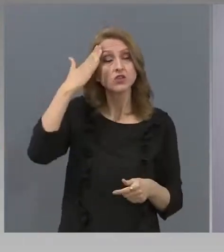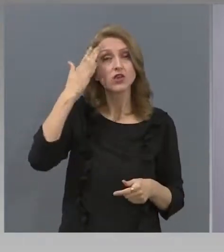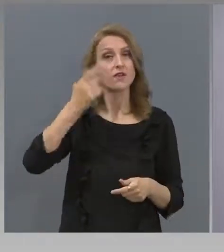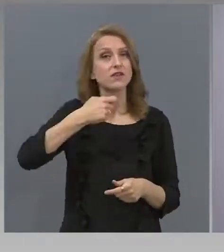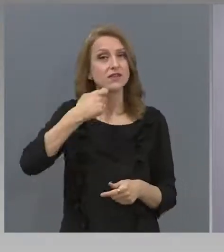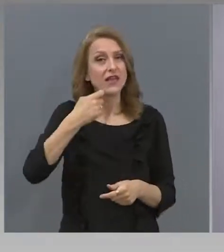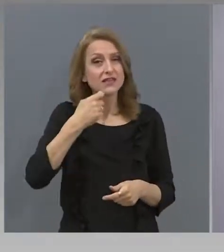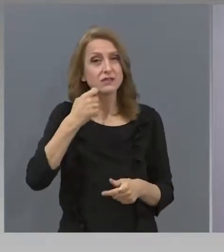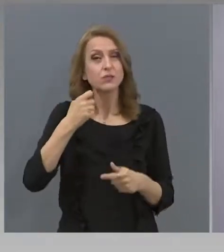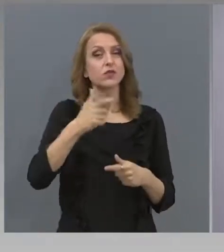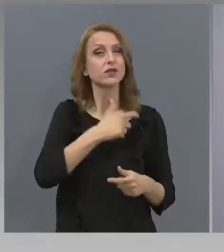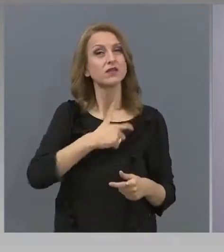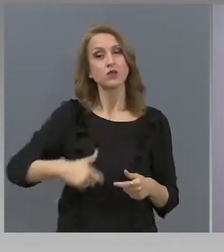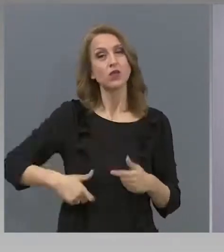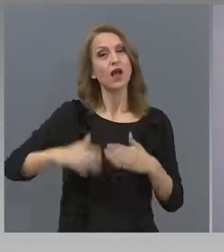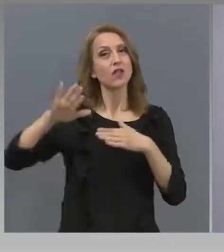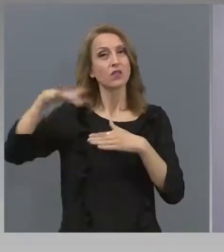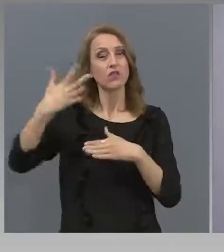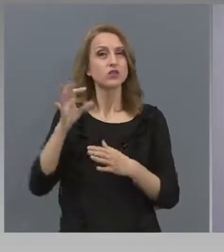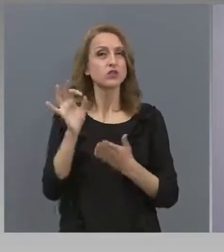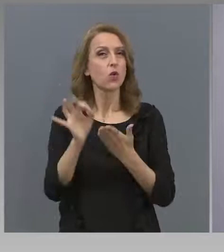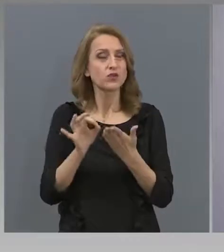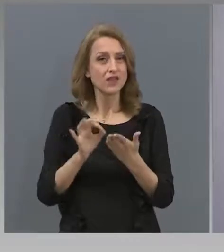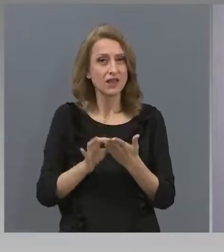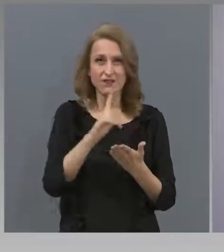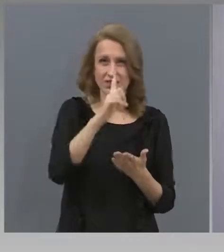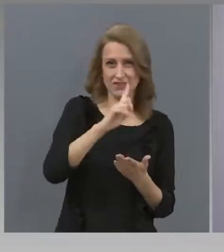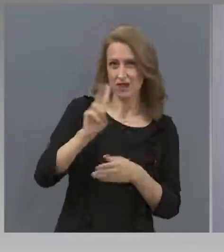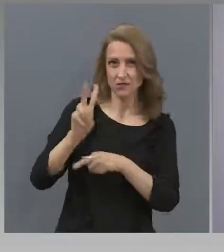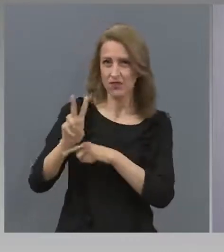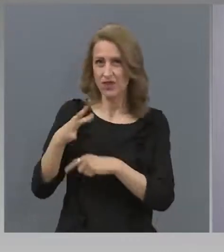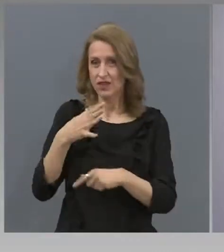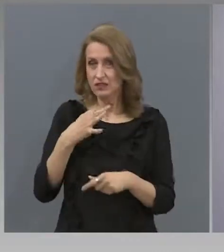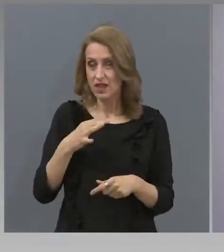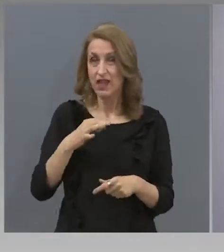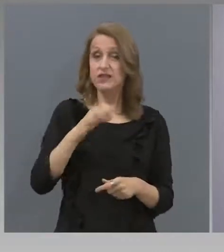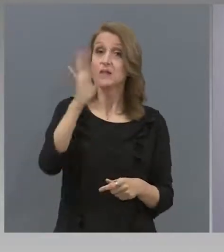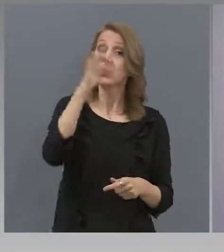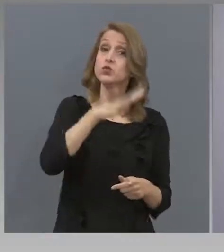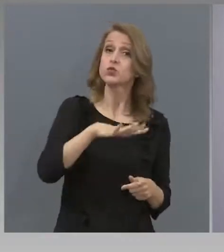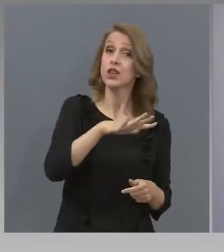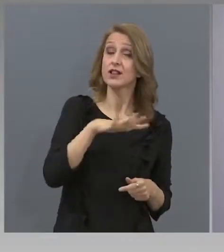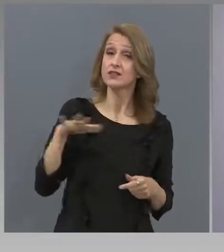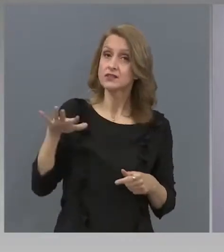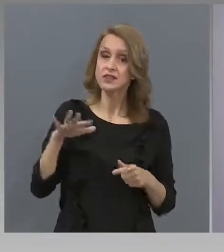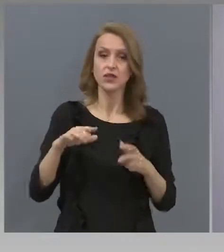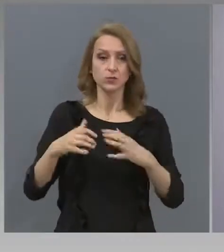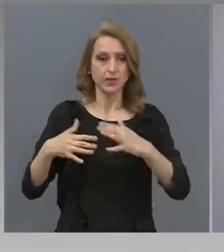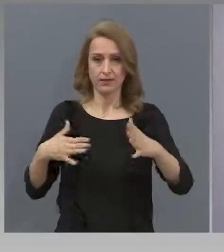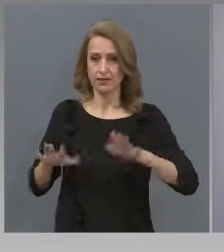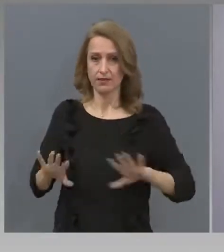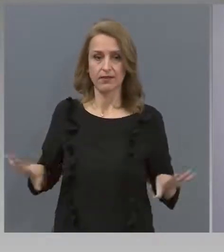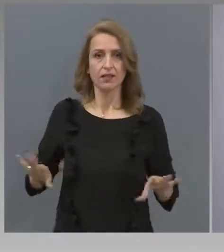зрелостни изпити и националното външно оценяване, най-общо децата, учениците ще бъдат разредени.